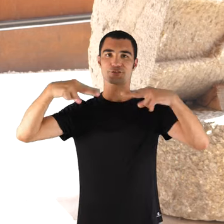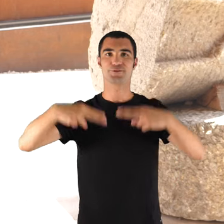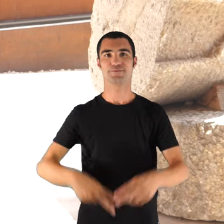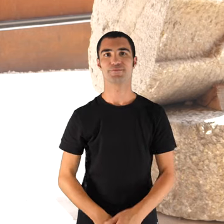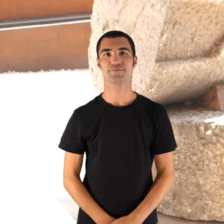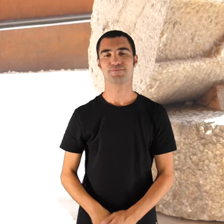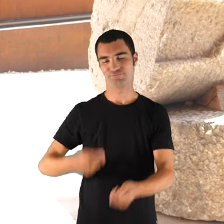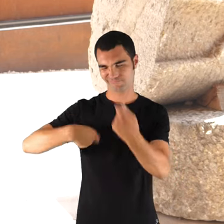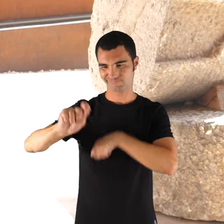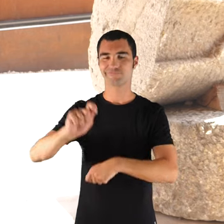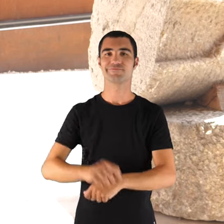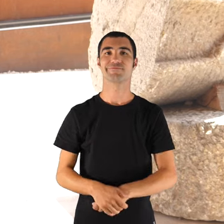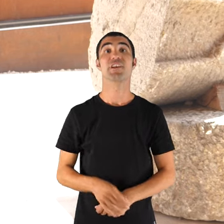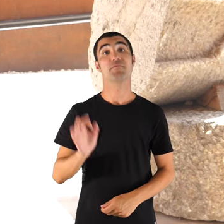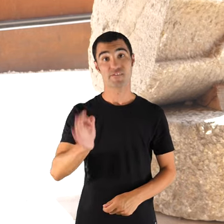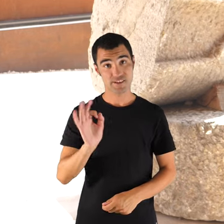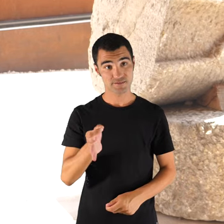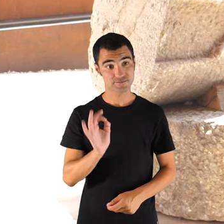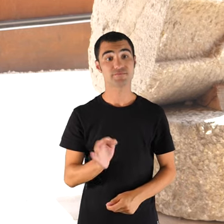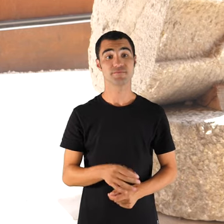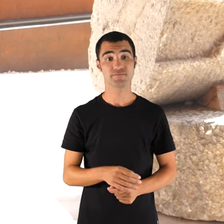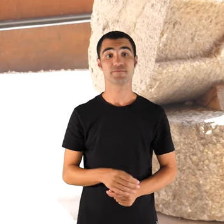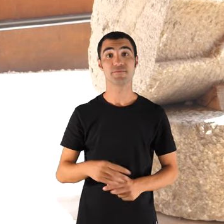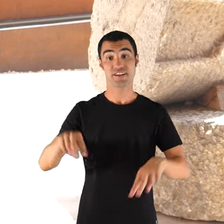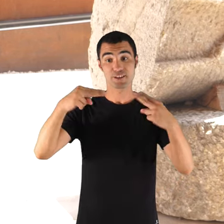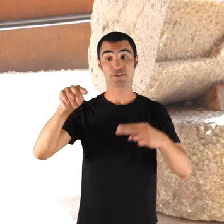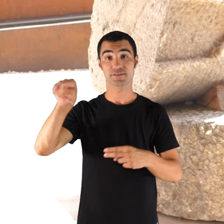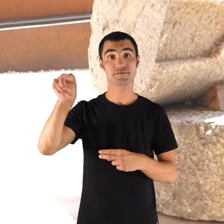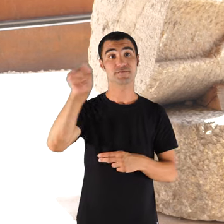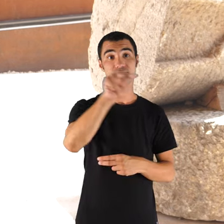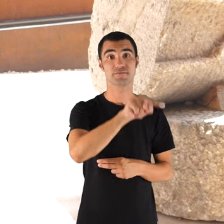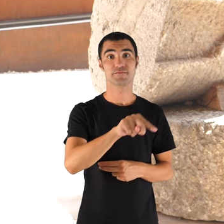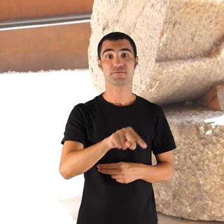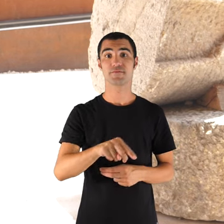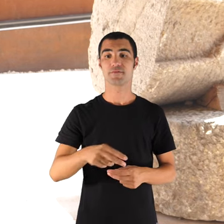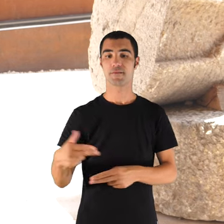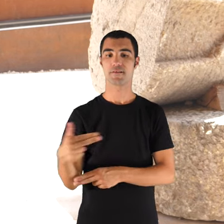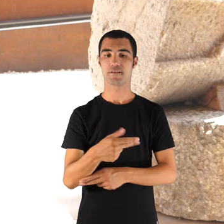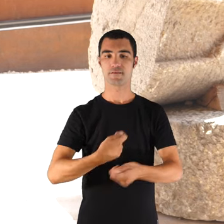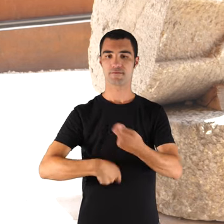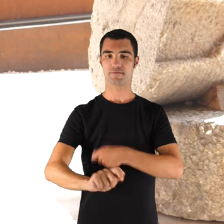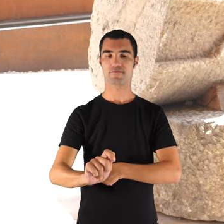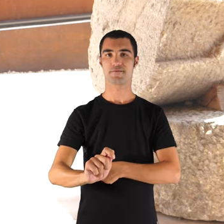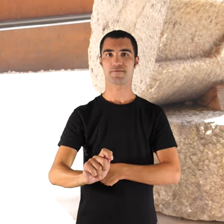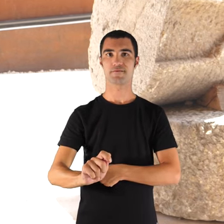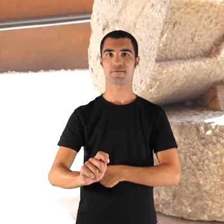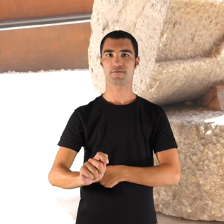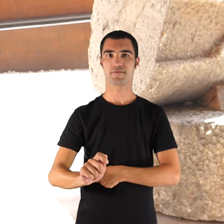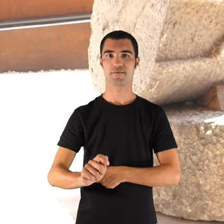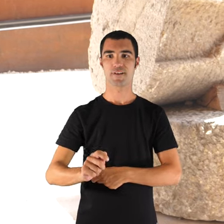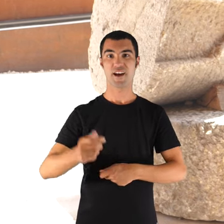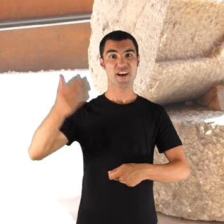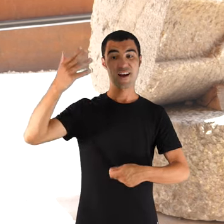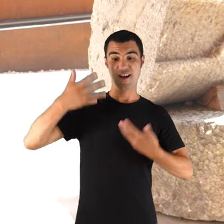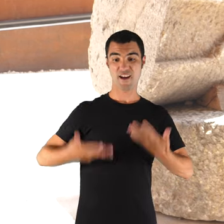que el restaurant el que servia era diferent d'ara.